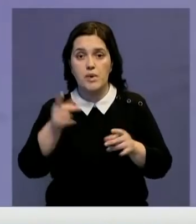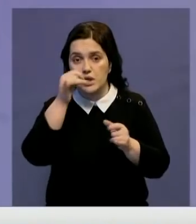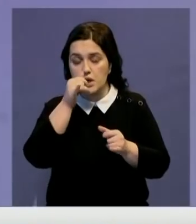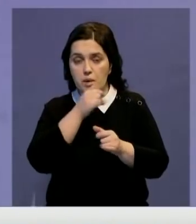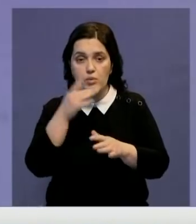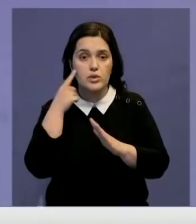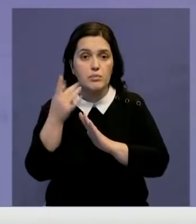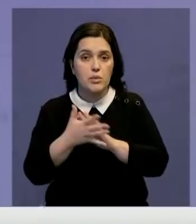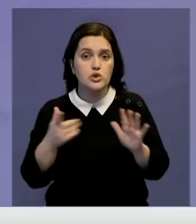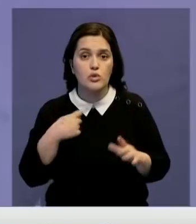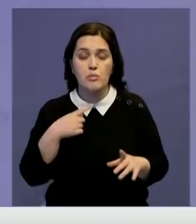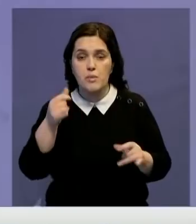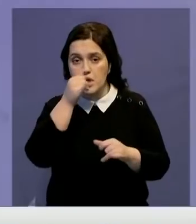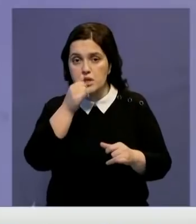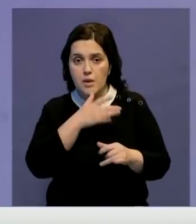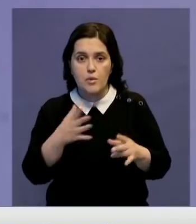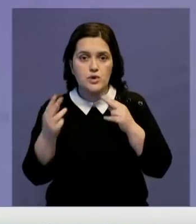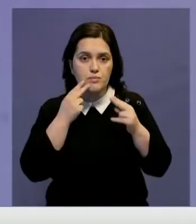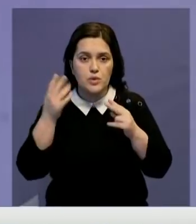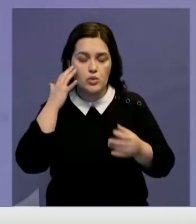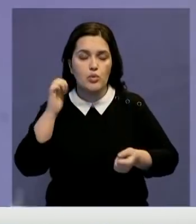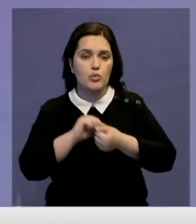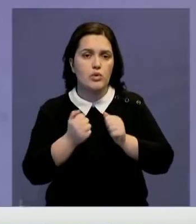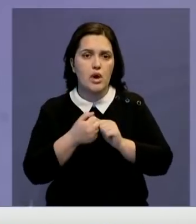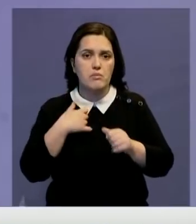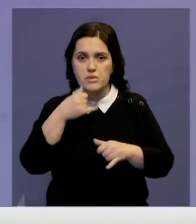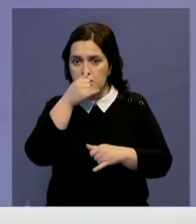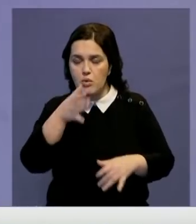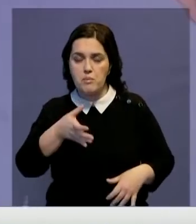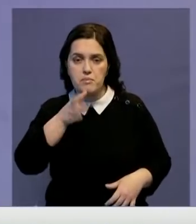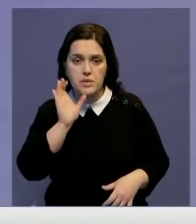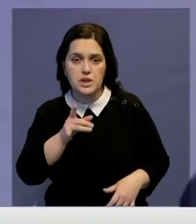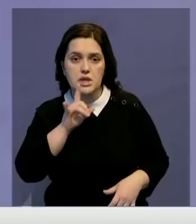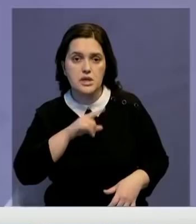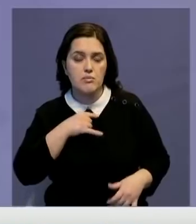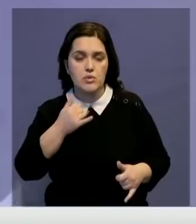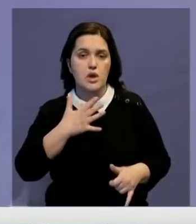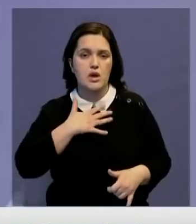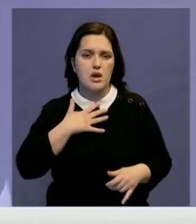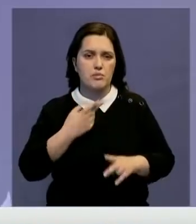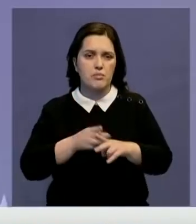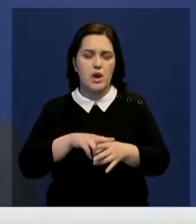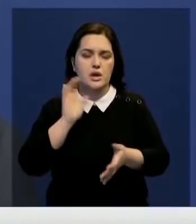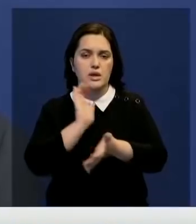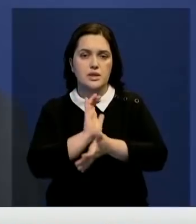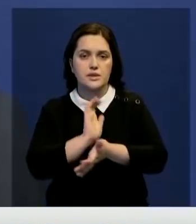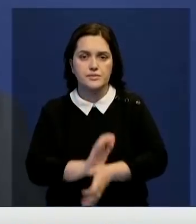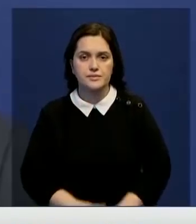понять, что мы не можем есть уголь, мы не можем пить нефть и мы не можем дышать выбросами газа.